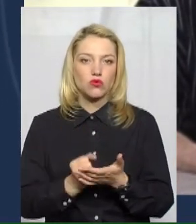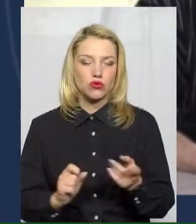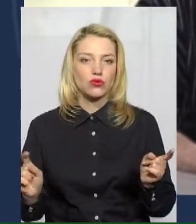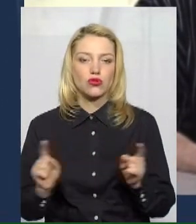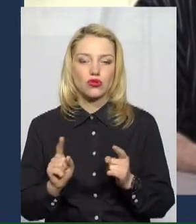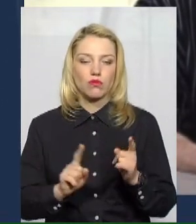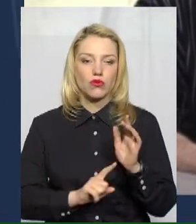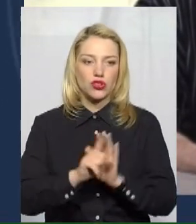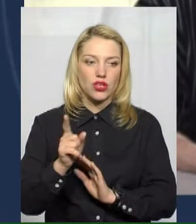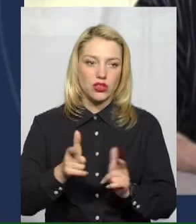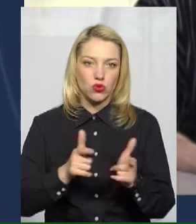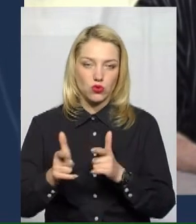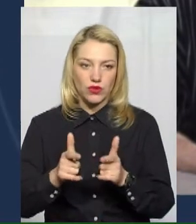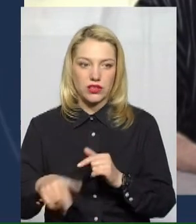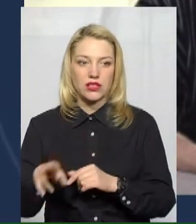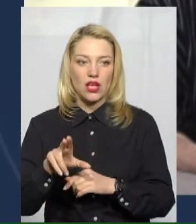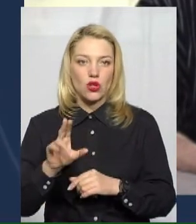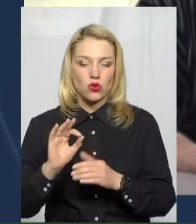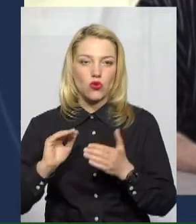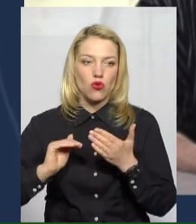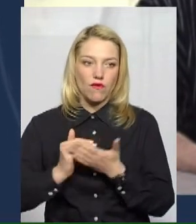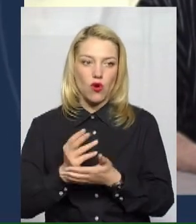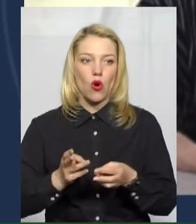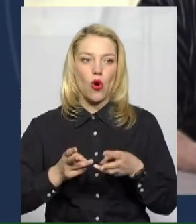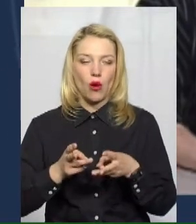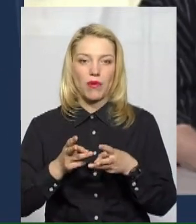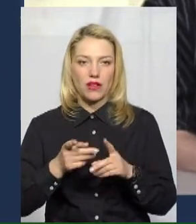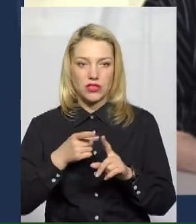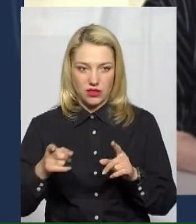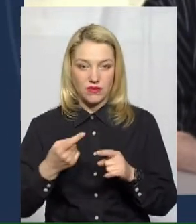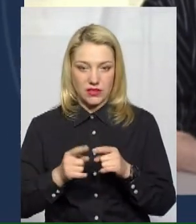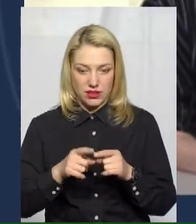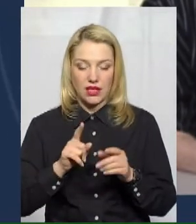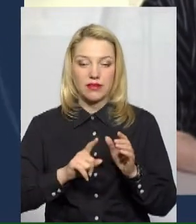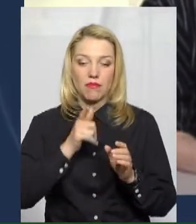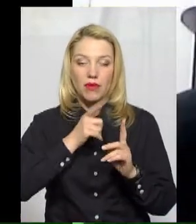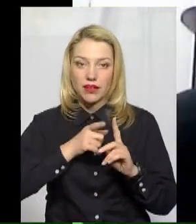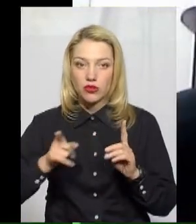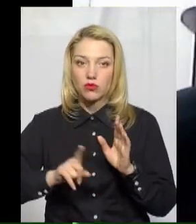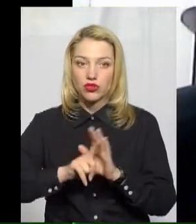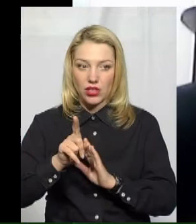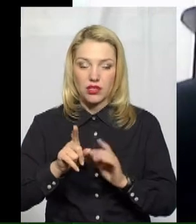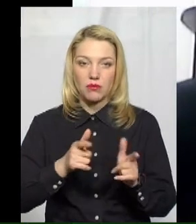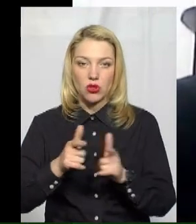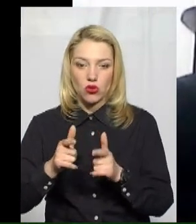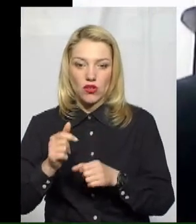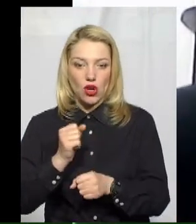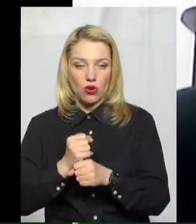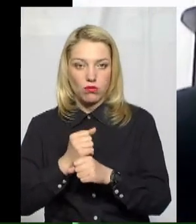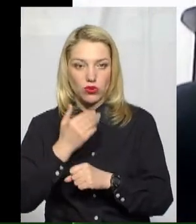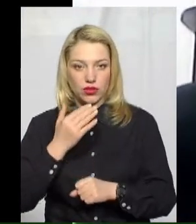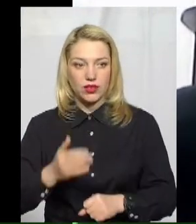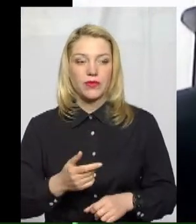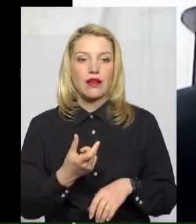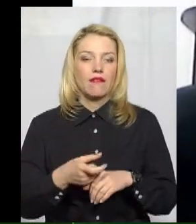до нового опалювального сезону? Бо ж у цей період починаєте підготовчі роботи, так? Звичайно, в нас найгарячіша пора